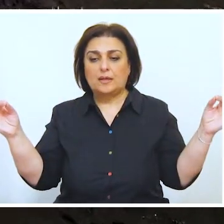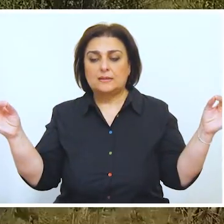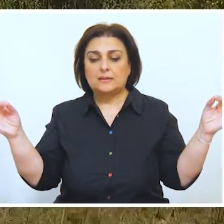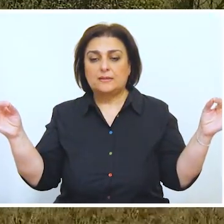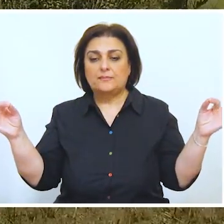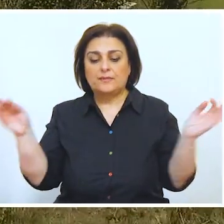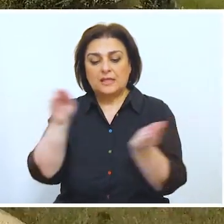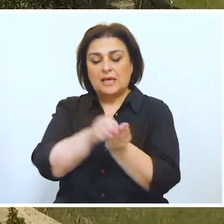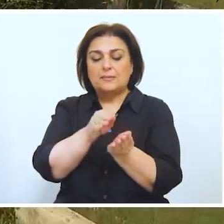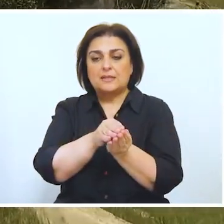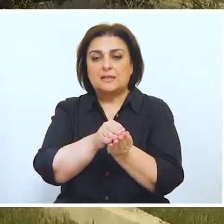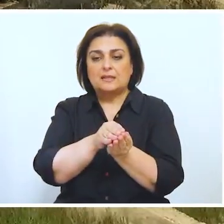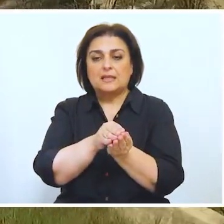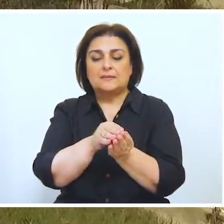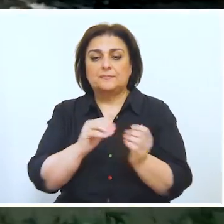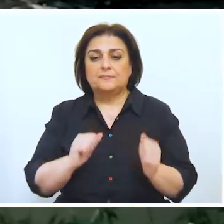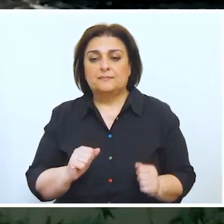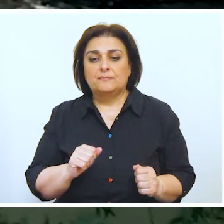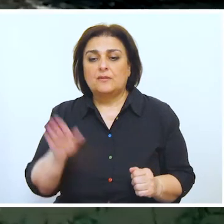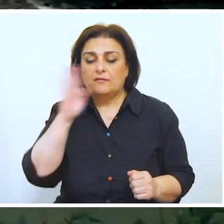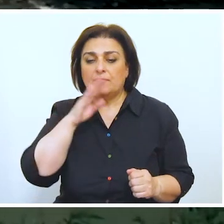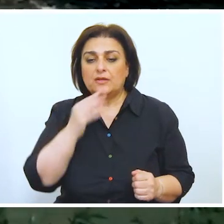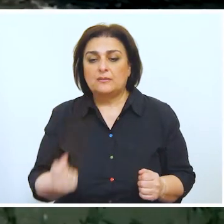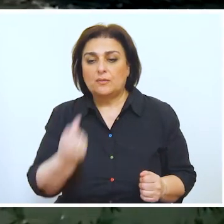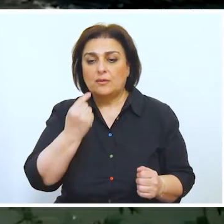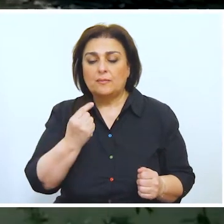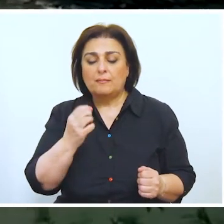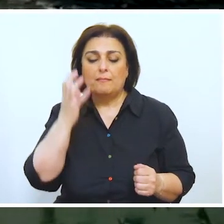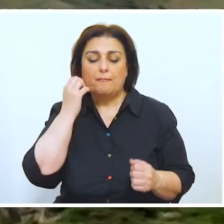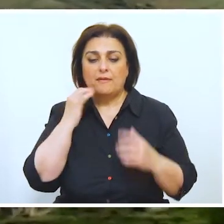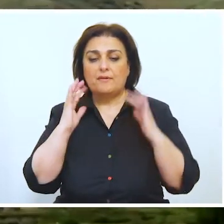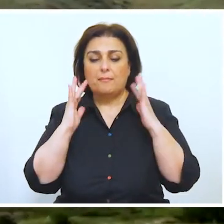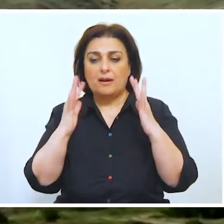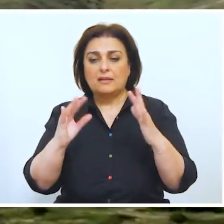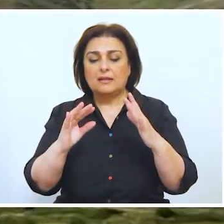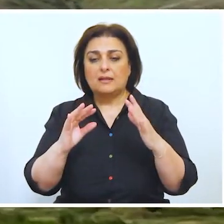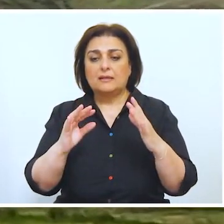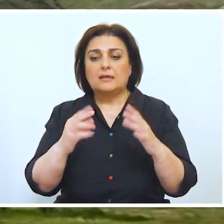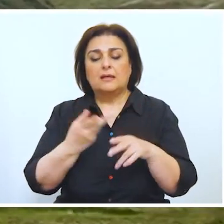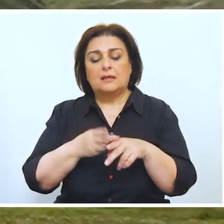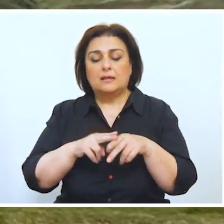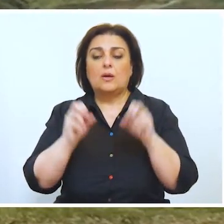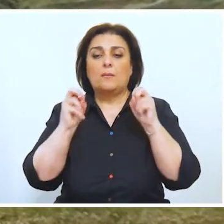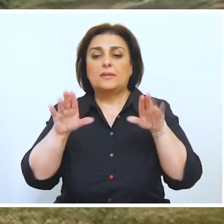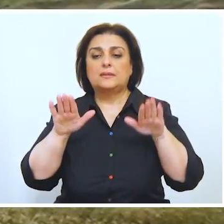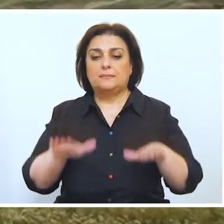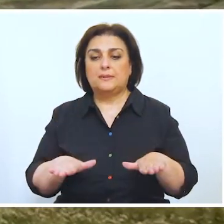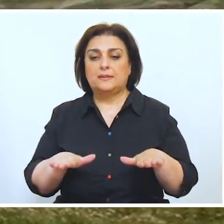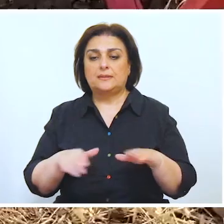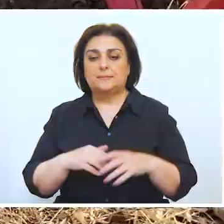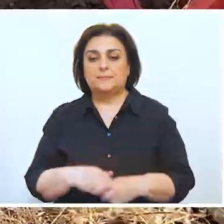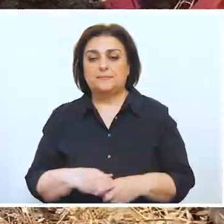xətləri, qəbristanlıqlar, bulaqlar, meyvə bağları və s. ərazilər təhlükəlidir.